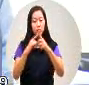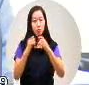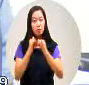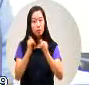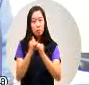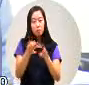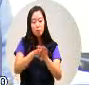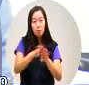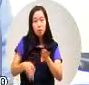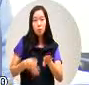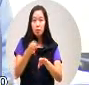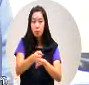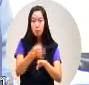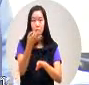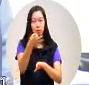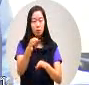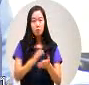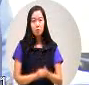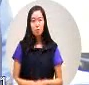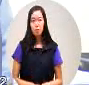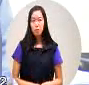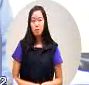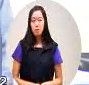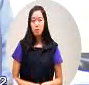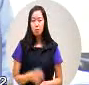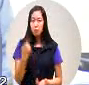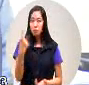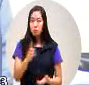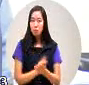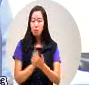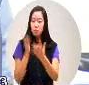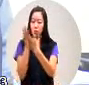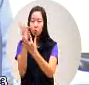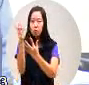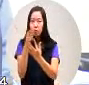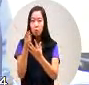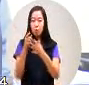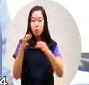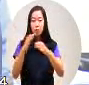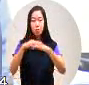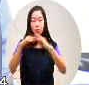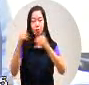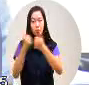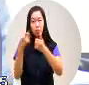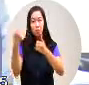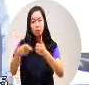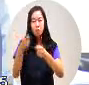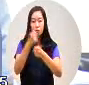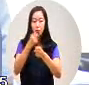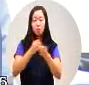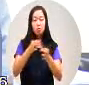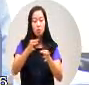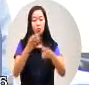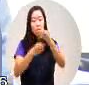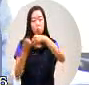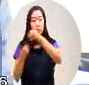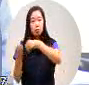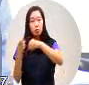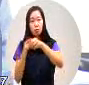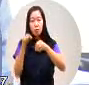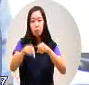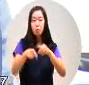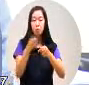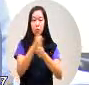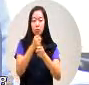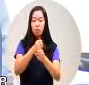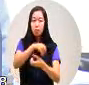纳税钱然后呢透过协会那么协会呢在那做生意他是在